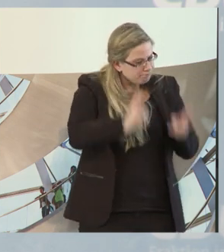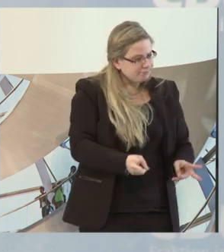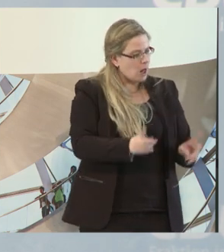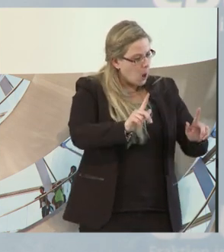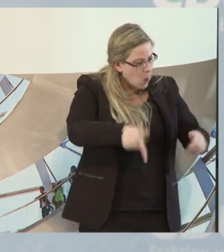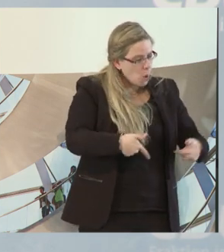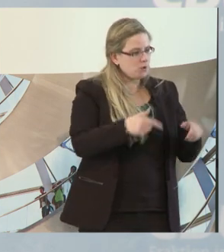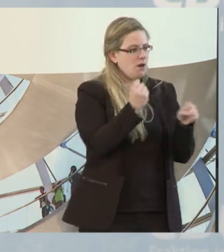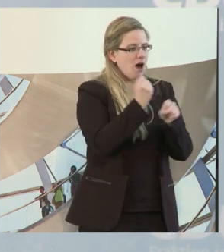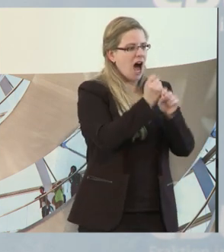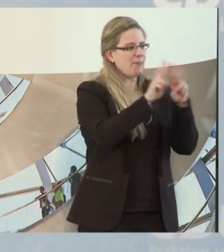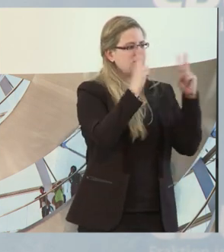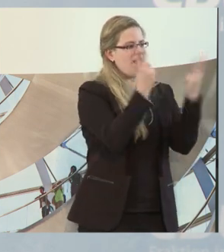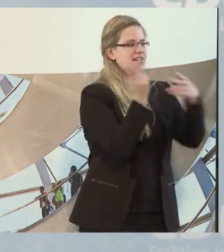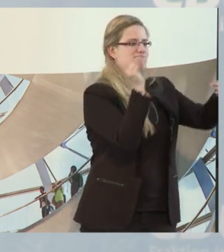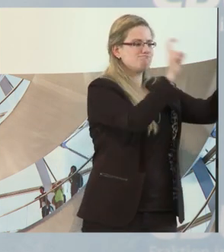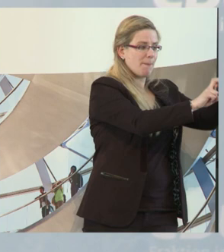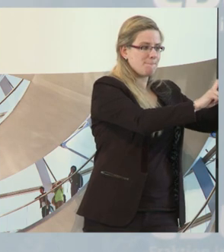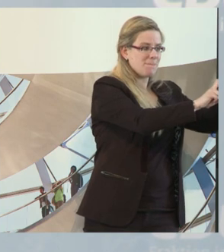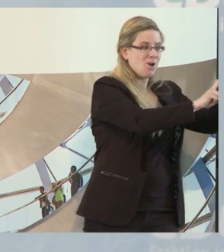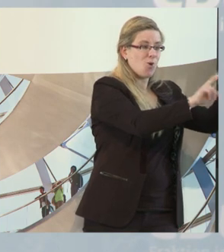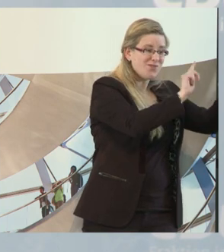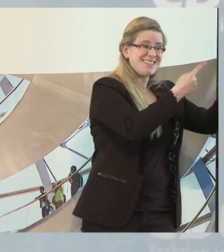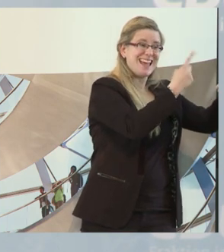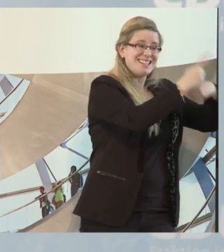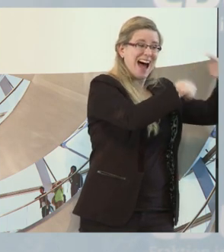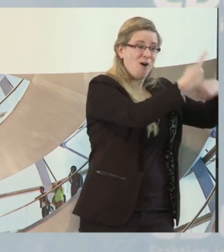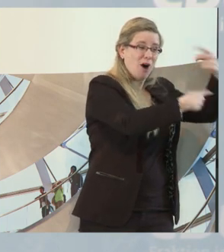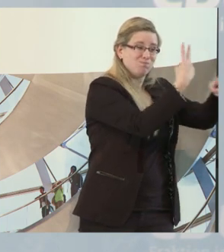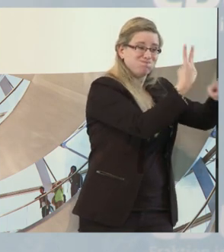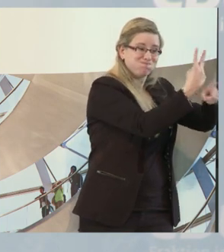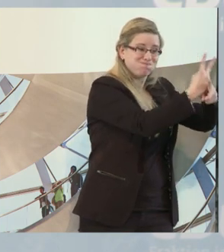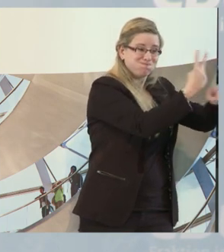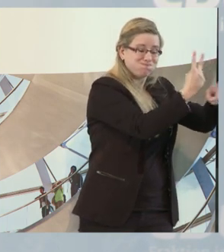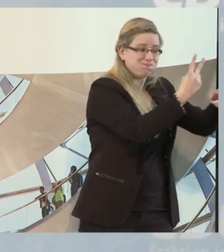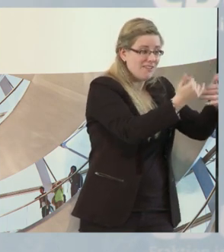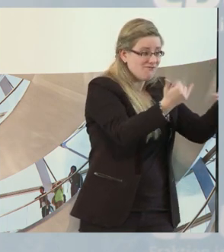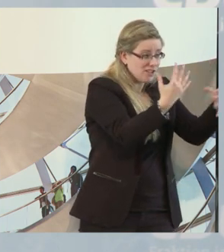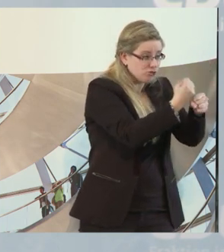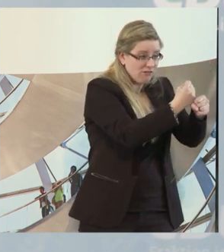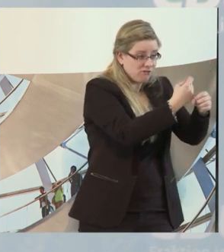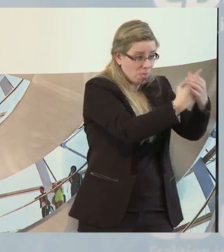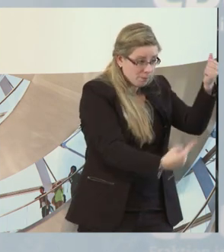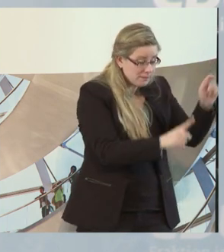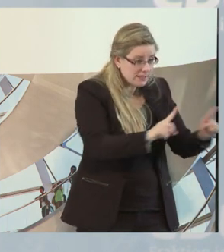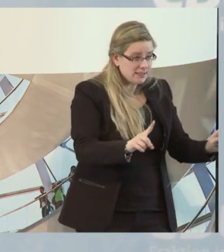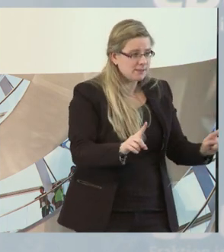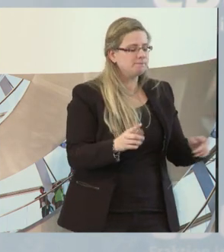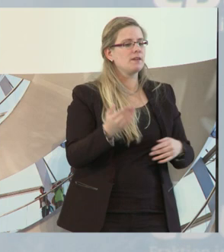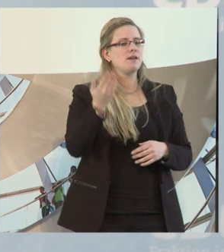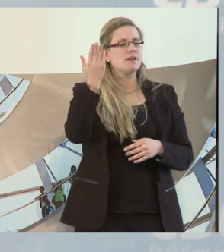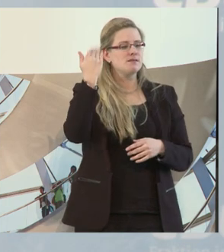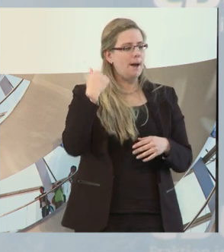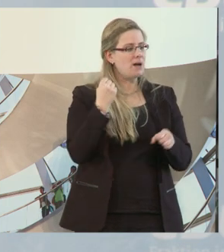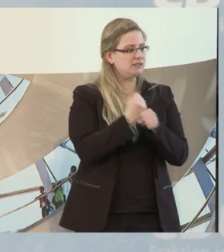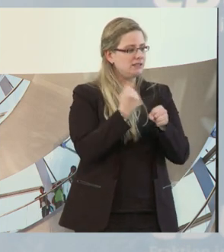und dann halt auch in der Arbeitswelt verbleiben können. Wir hatten, bei meinem damaligen Arbeitgeber waren wir